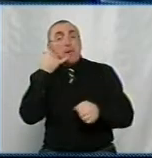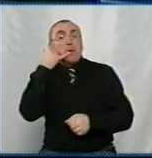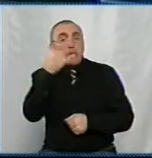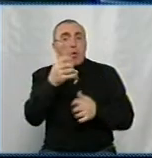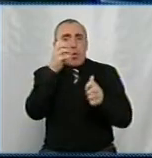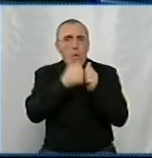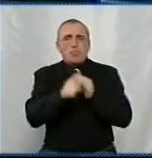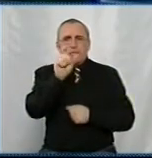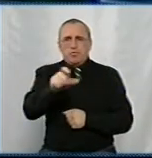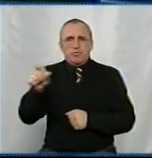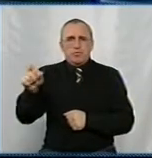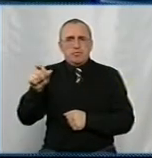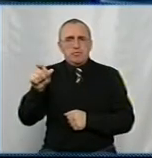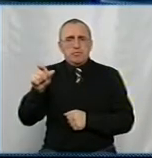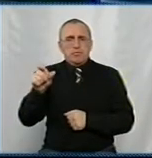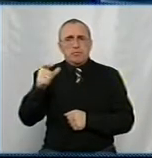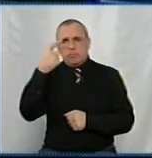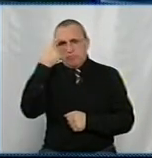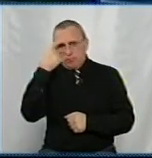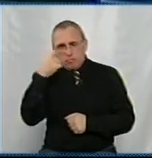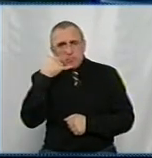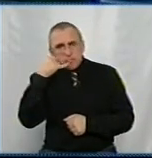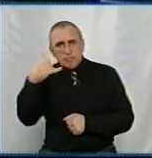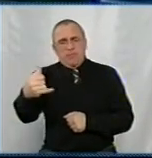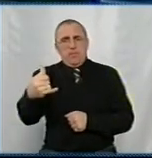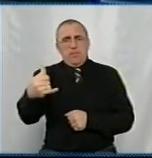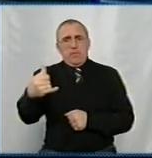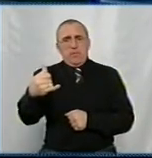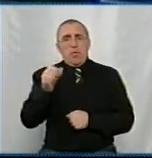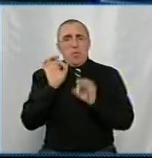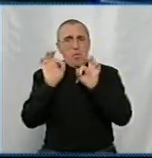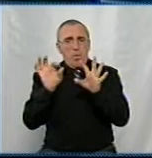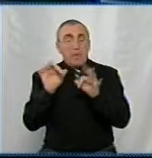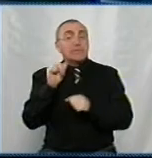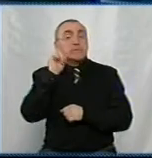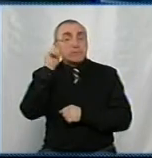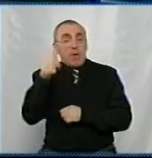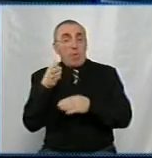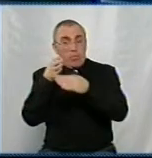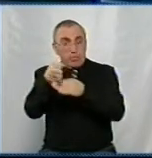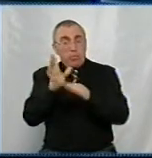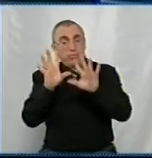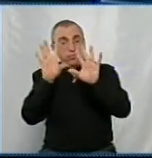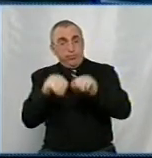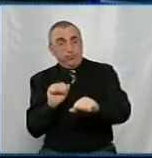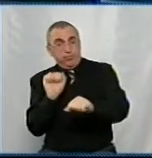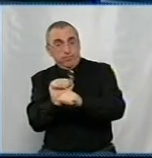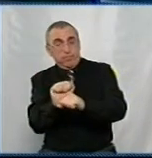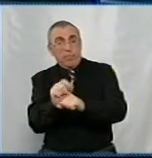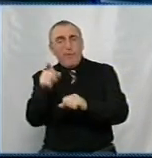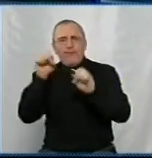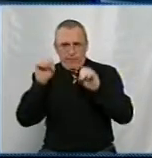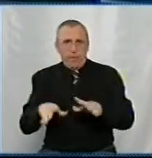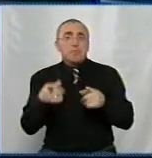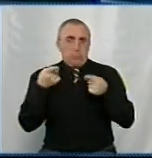кожному споживачу. Кожному споживачу вона перезванює і говорить про те, що завтра у вас буде відключення, тому вирішите це питання.